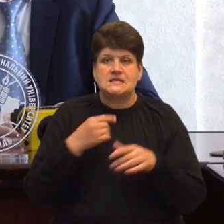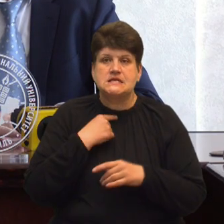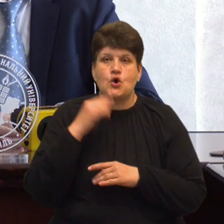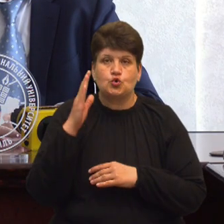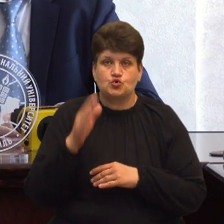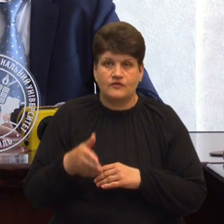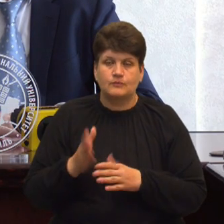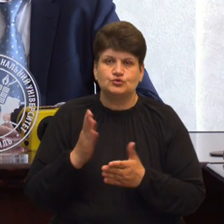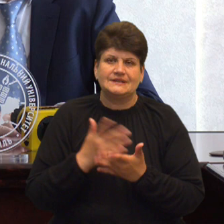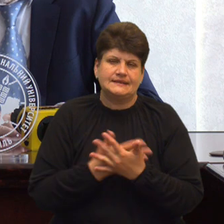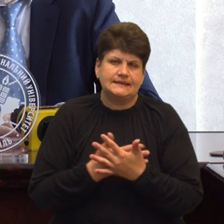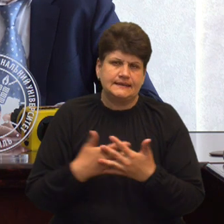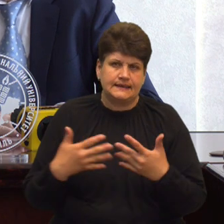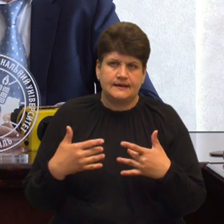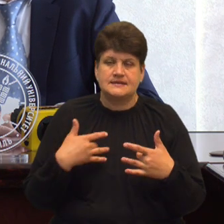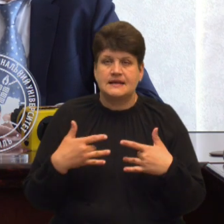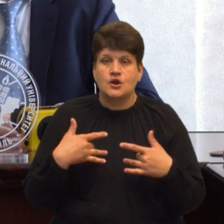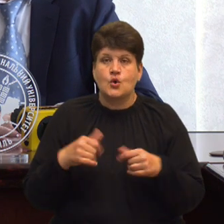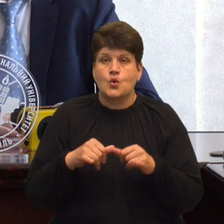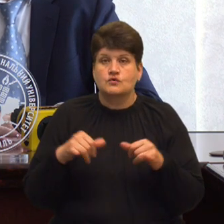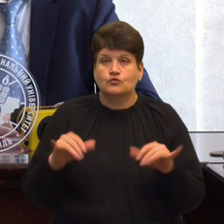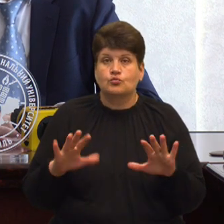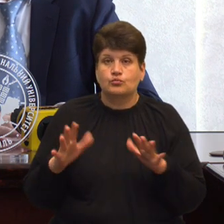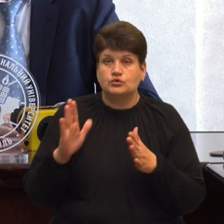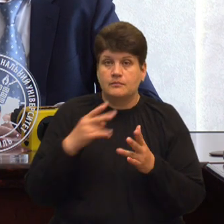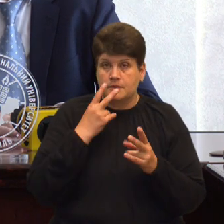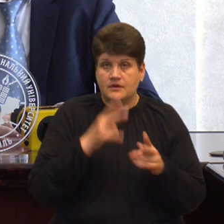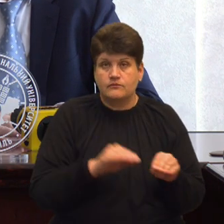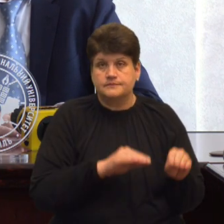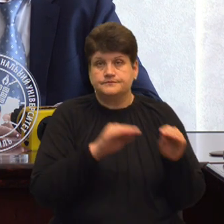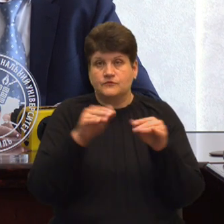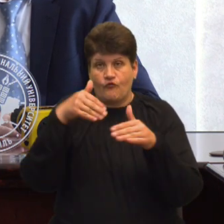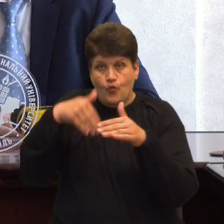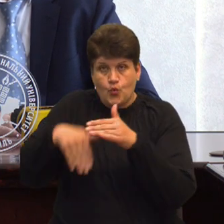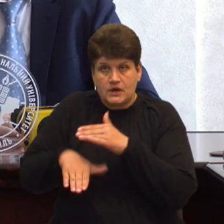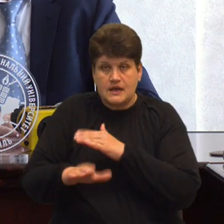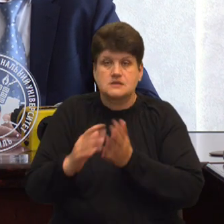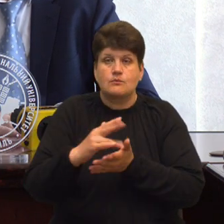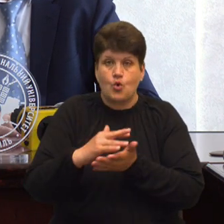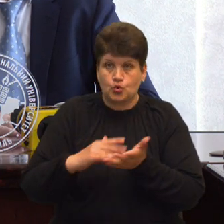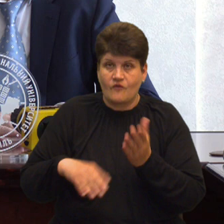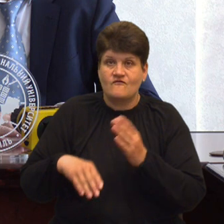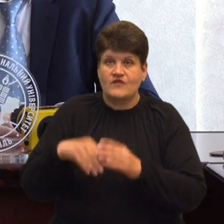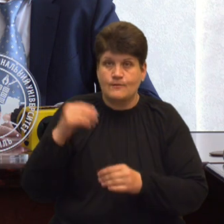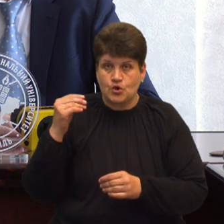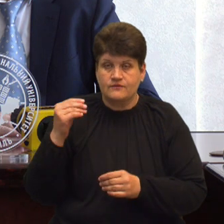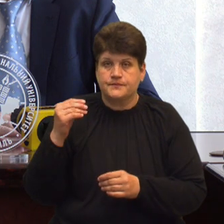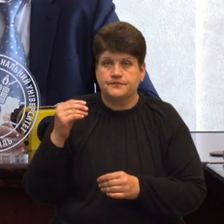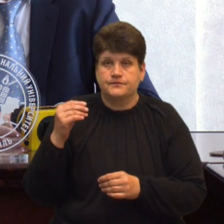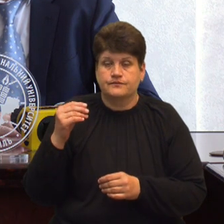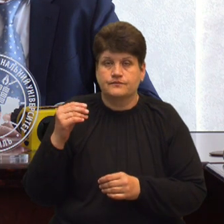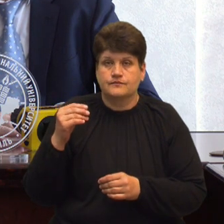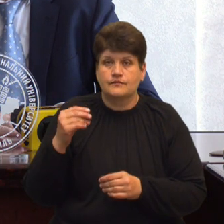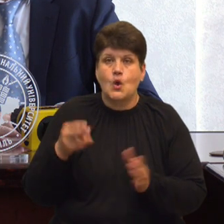декілька сценарій розвитку подій. Одне з них буде передбачати перехід в укриття з продовженням виборів. Друге –